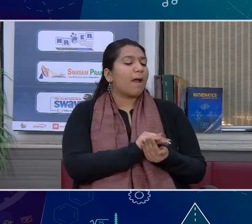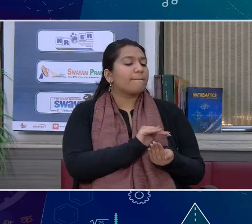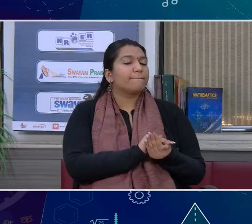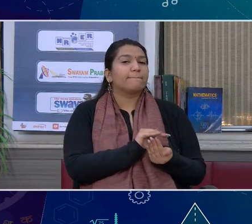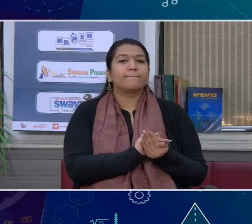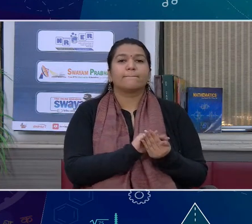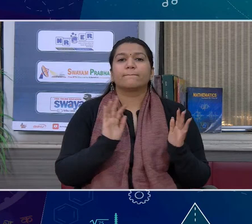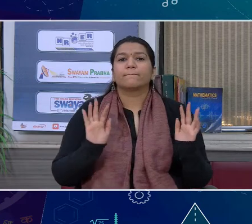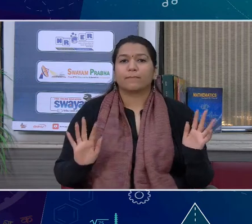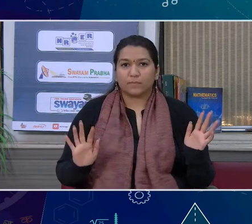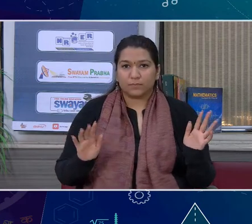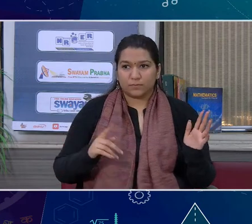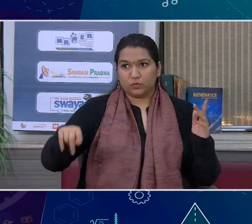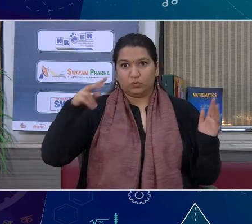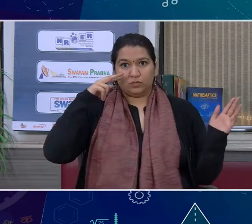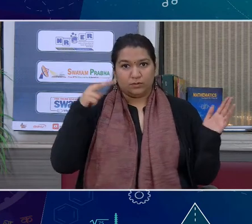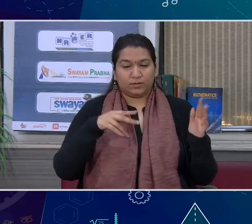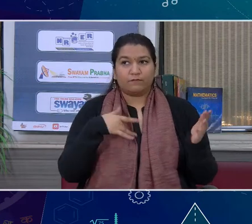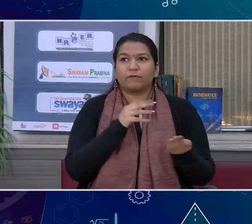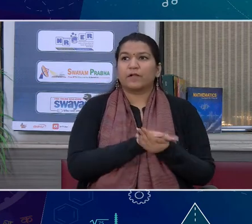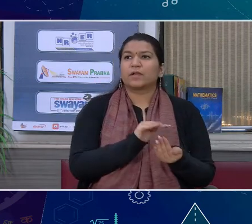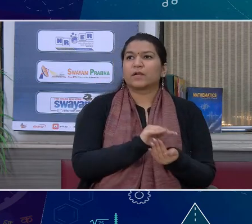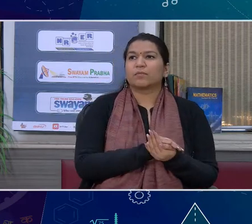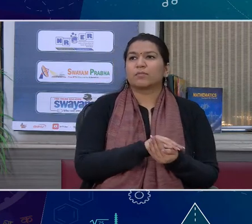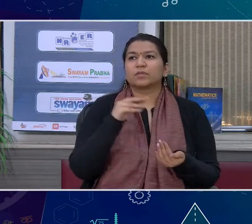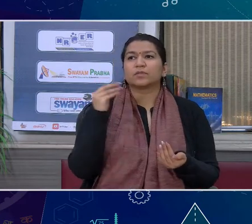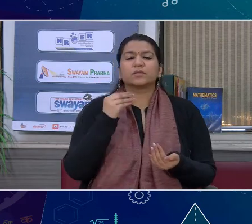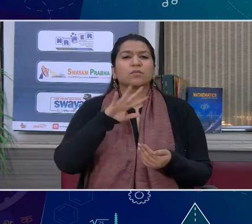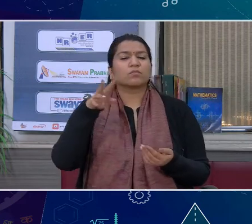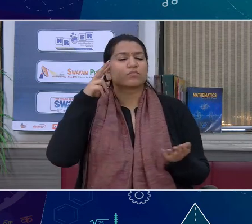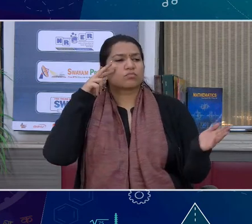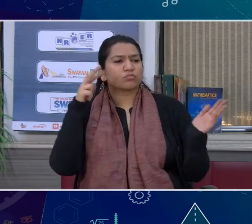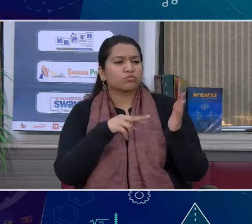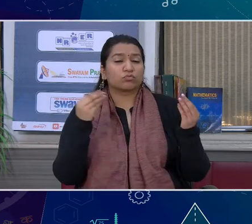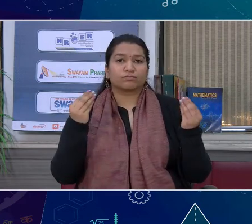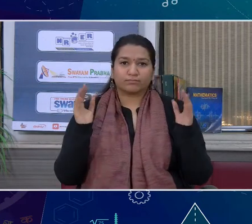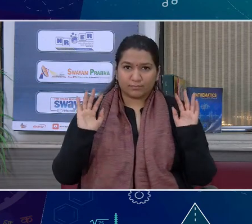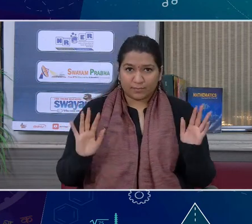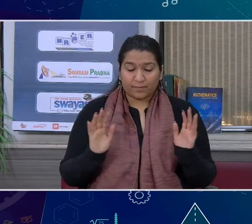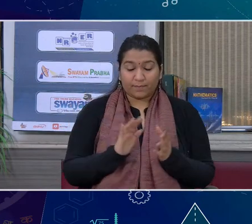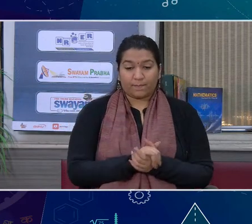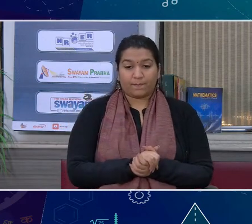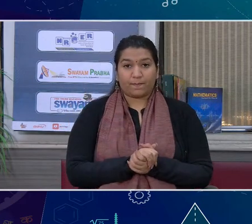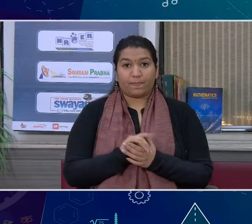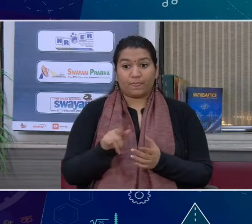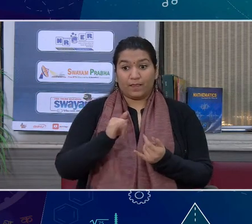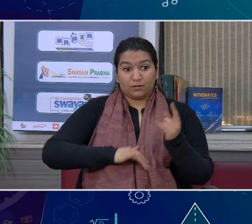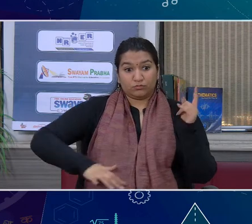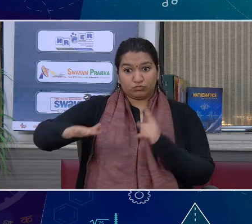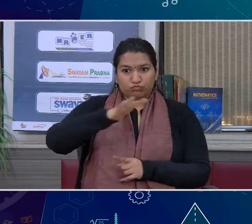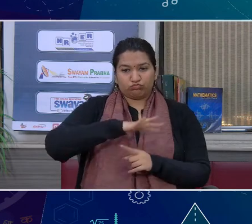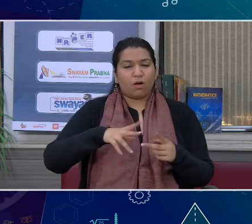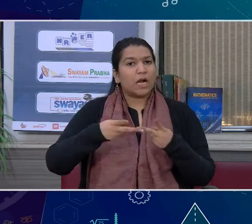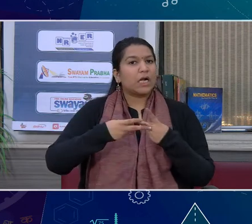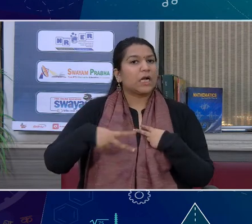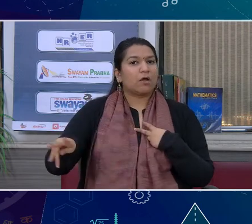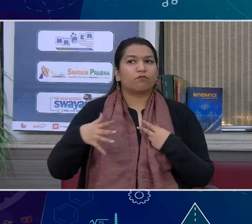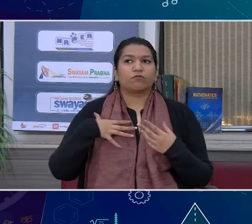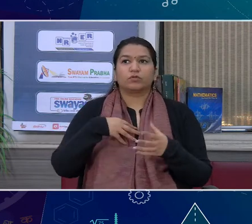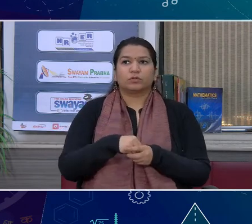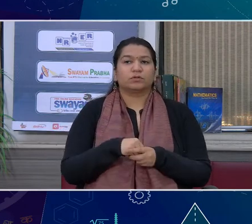वो दूसरों के सुख सुभधाओं से भी बैतर है तो समाज का हिस्शा ओकर वो समाज से अलग भी